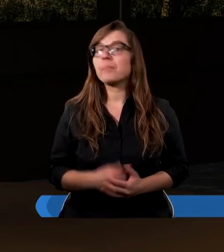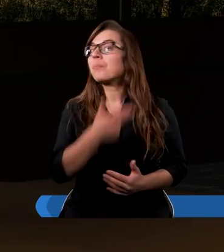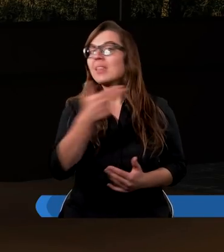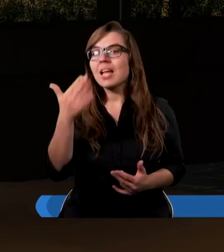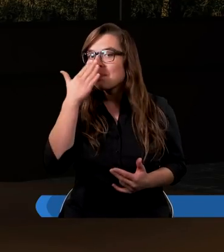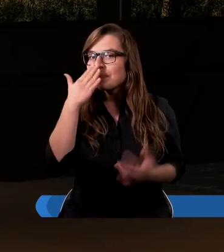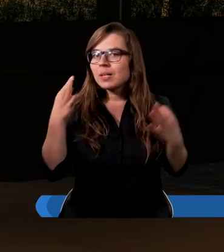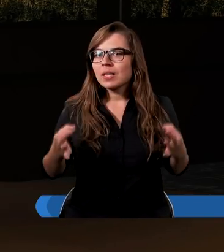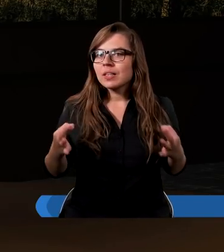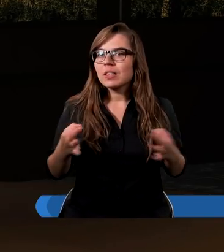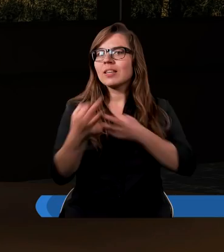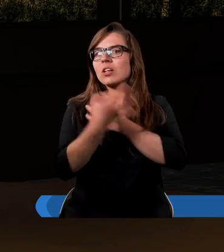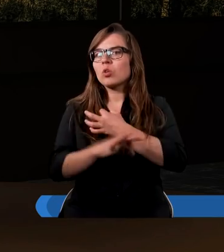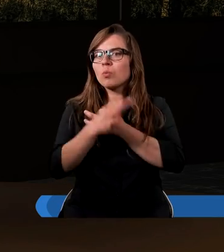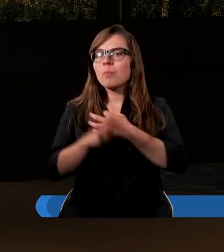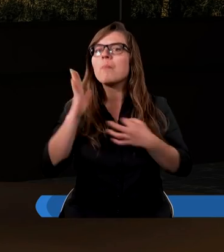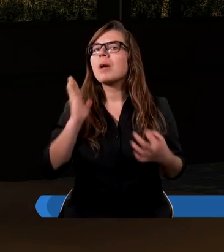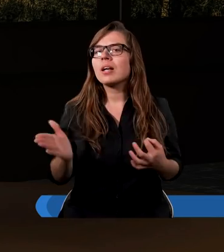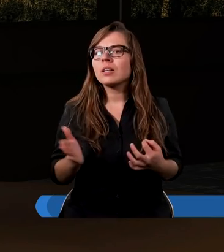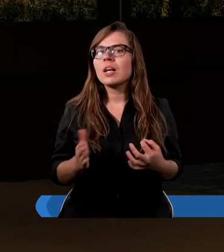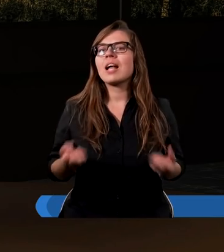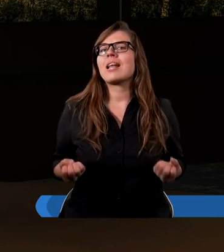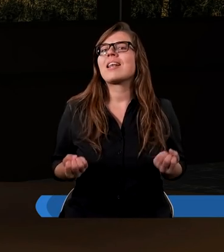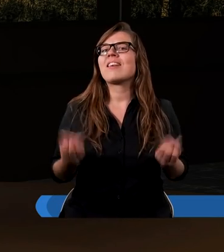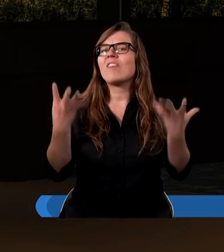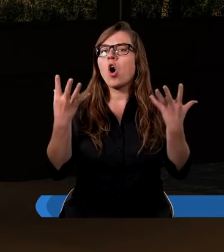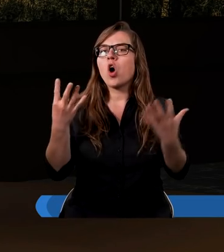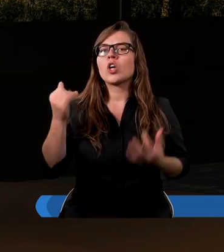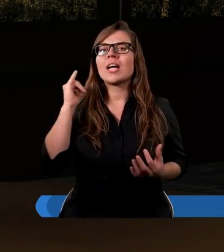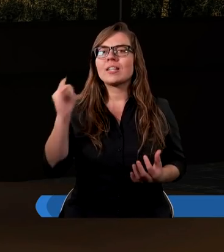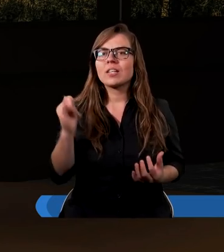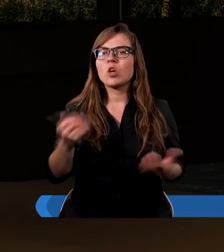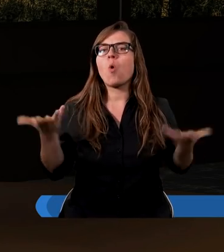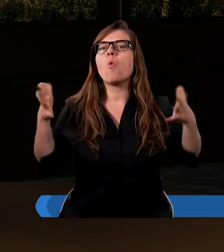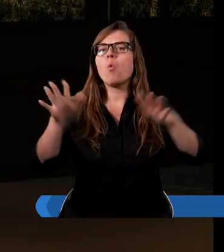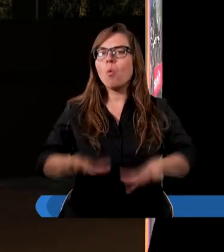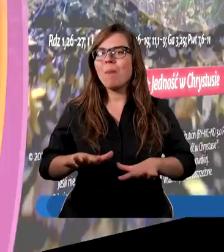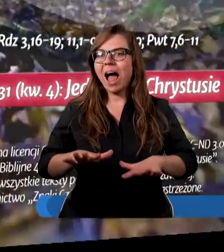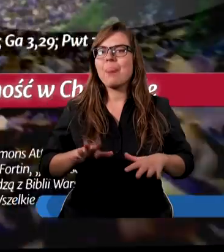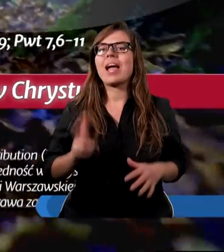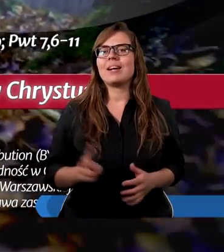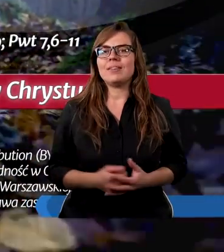Tematem dzisiejszego studium będzie stworzenie i upadek.